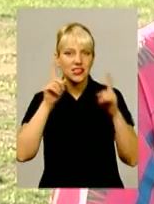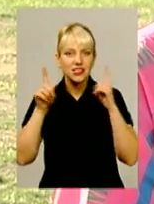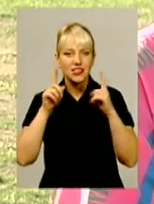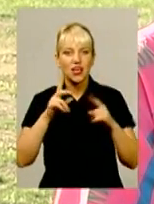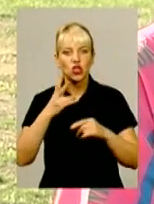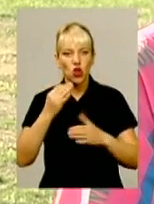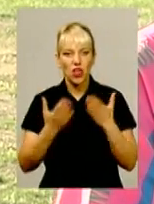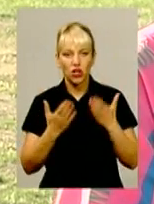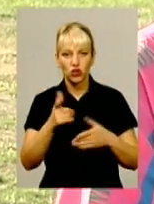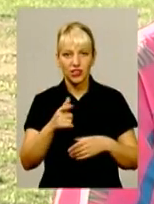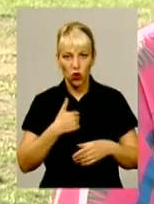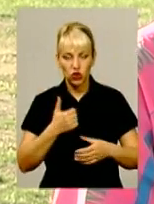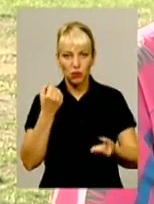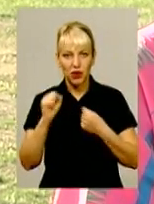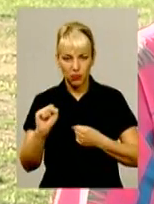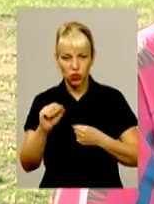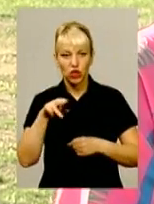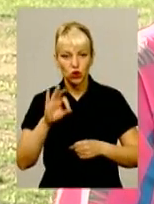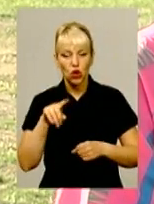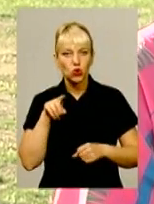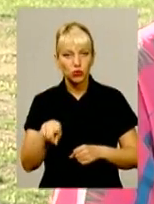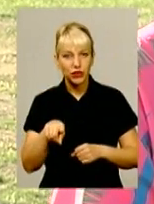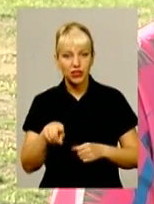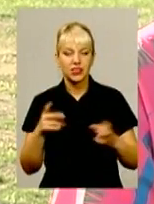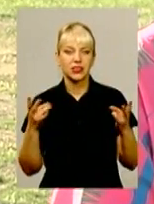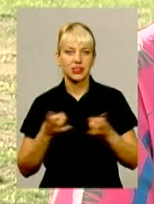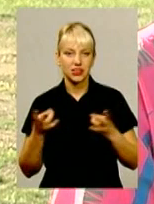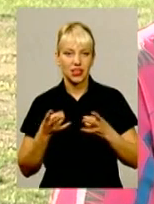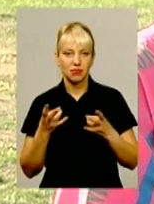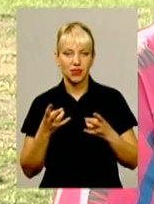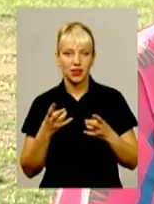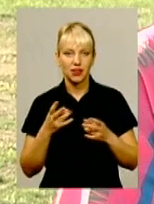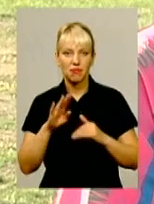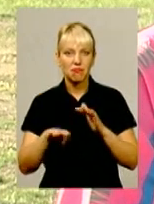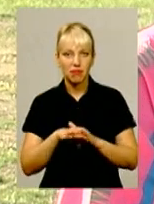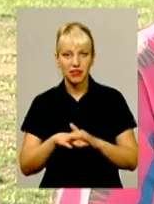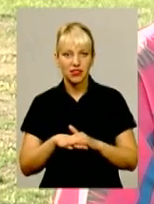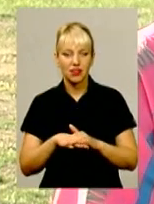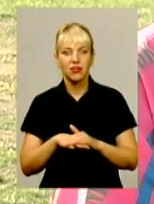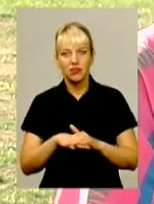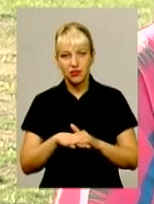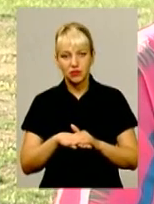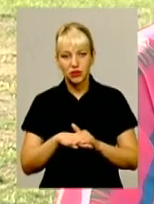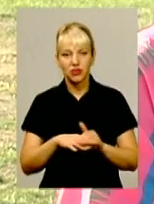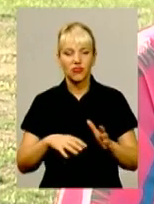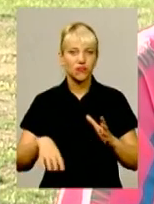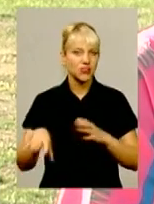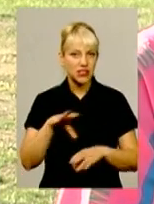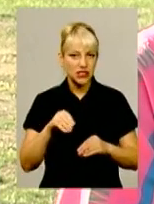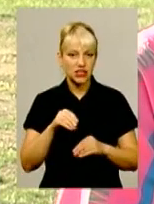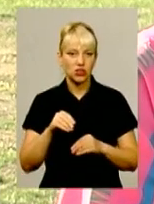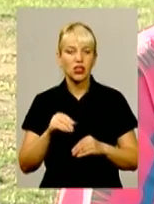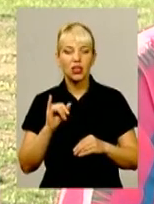хочеш перемогти, то тобі підвладні всі вершини. І ти готовий